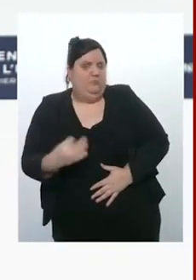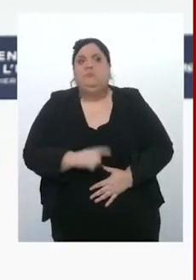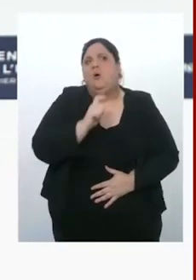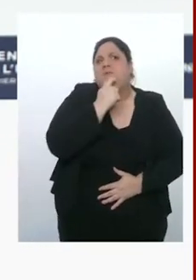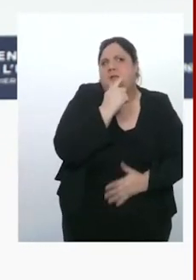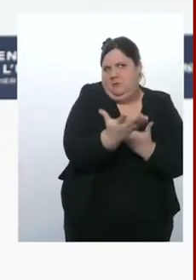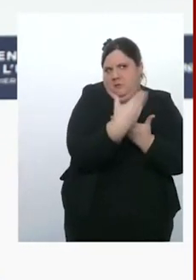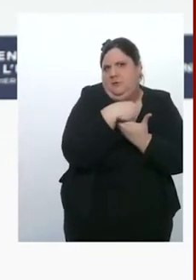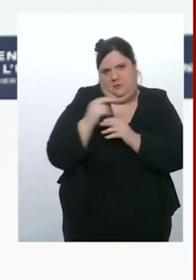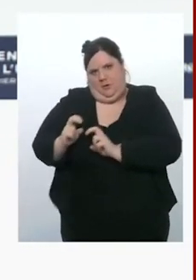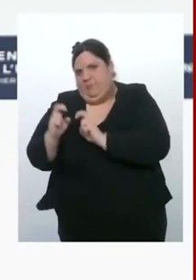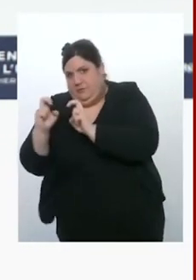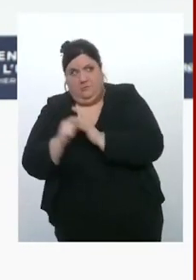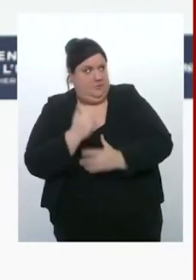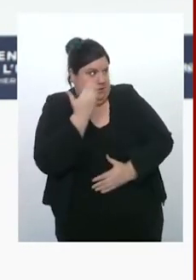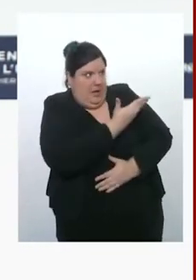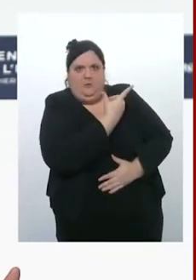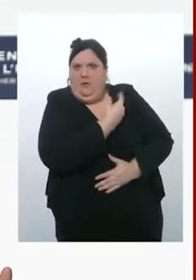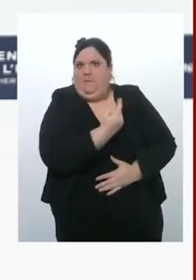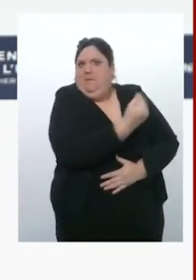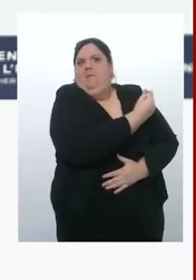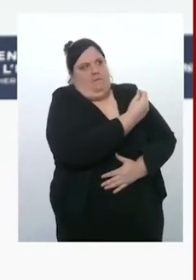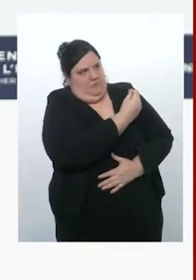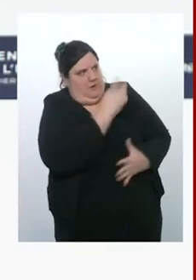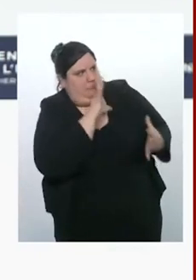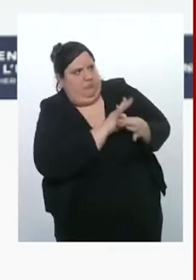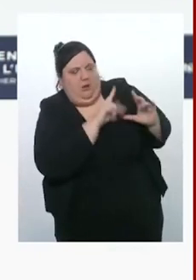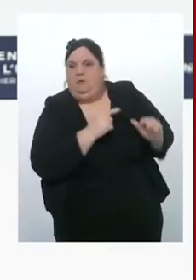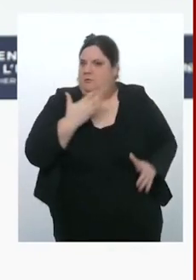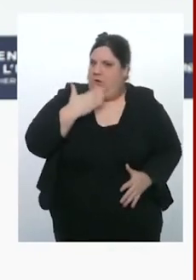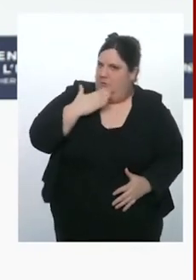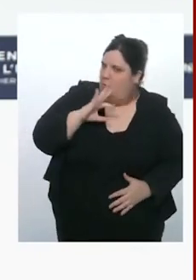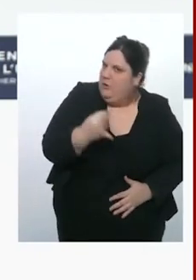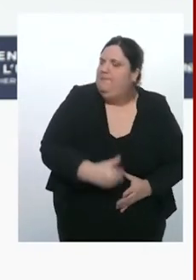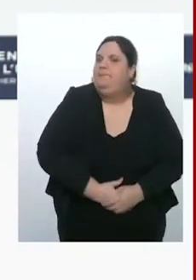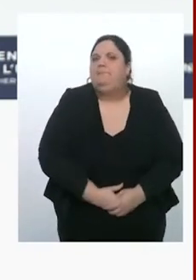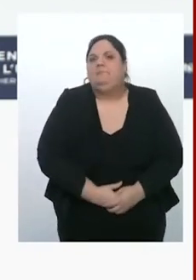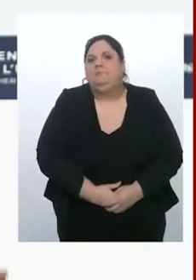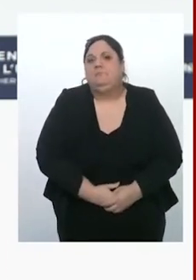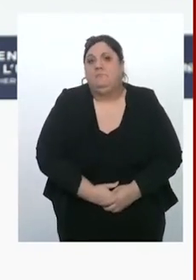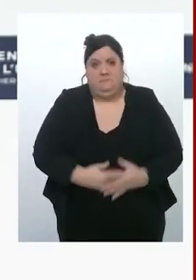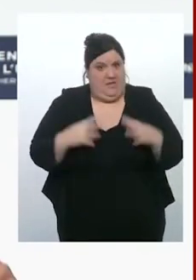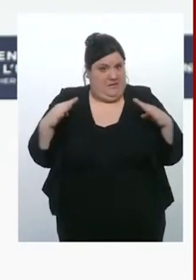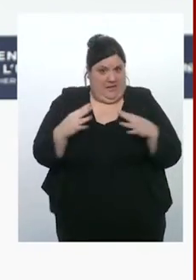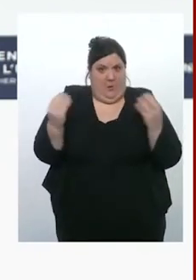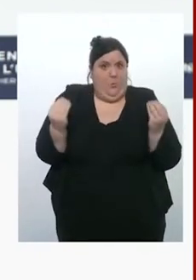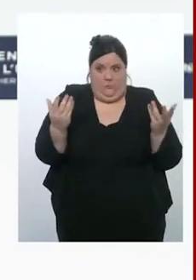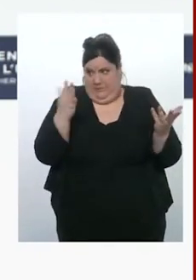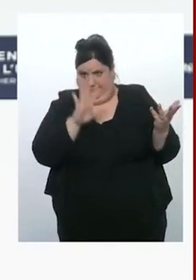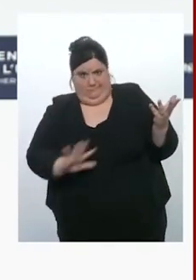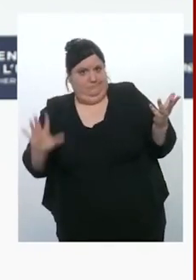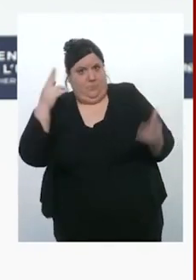alliés, y compris Outre-Atlantique, qui sont à nos côtés. Deuxième chose, c'est une guerre européenne. Et donc, nous, Européens, ça fait partie de ce sursaut